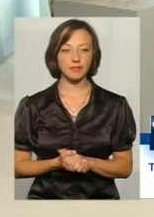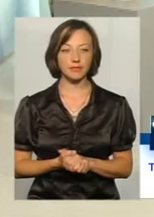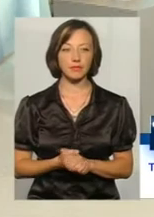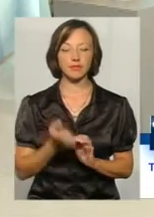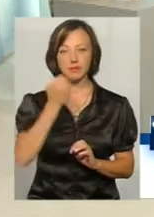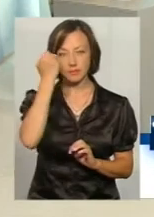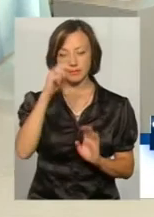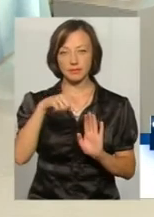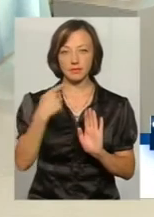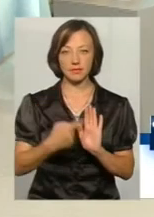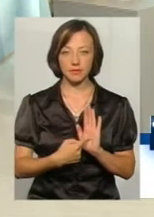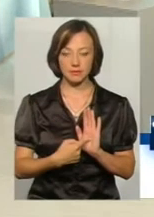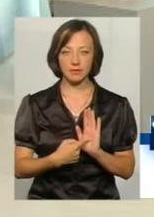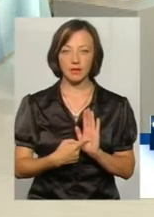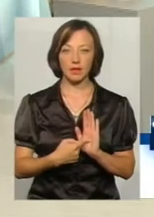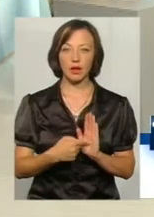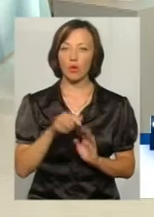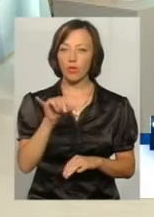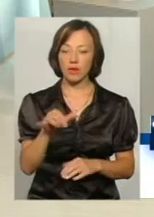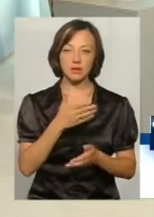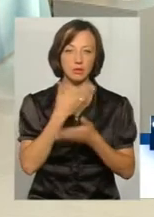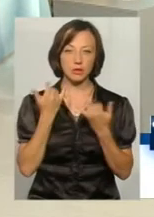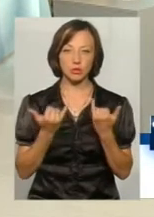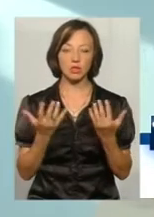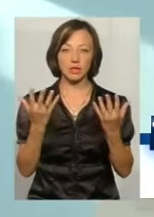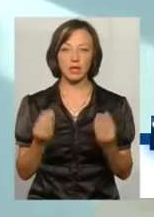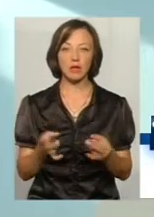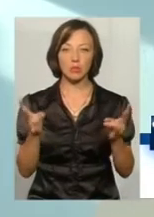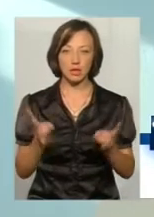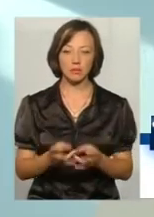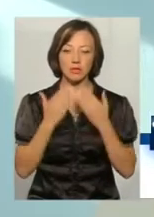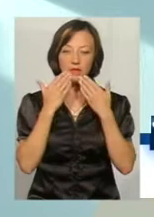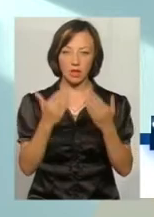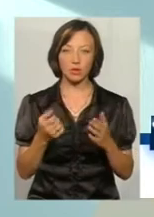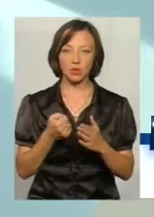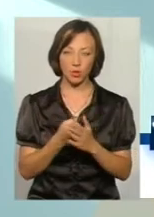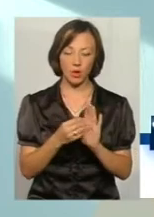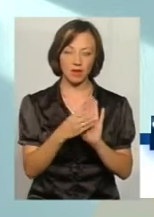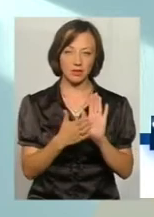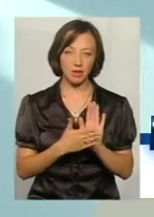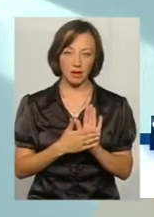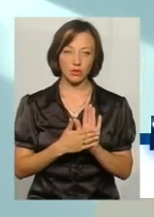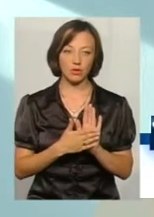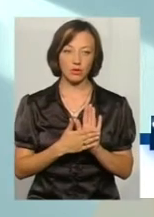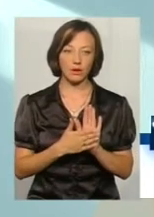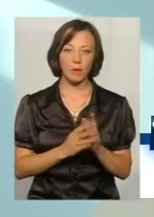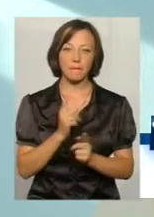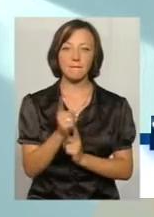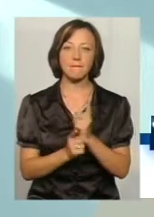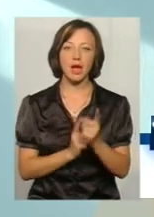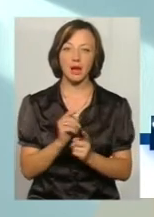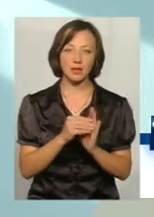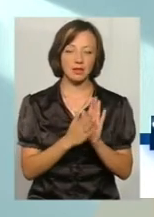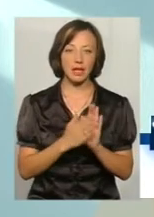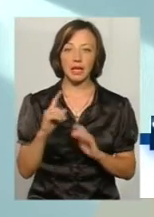запитання. Дивіться, у вас немає на сьогоднішній день потреби звертатися до реєстраторів для перереєстрації.